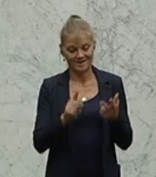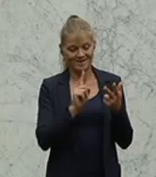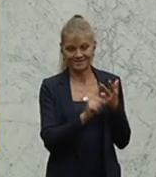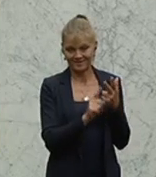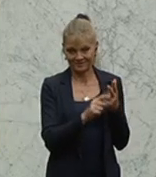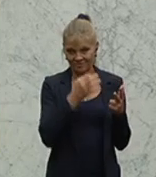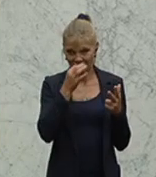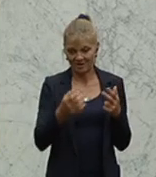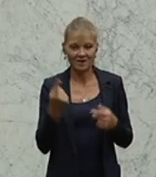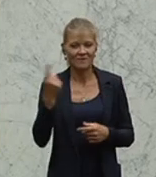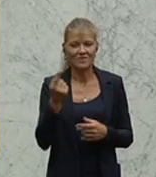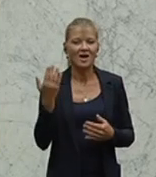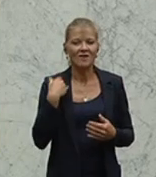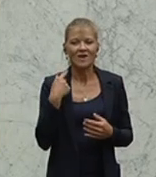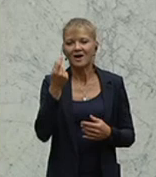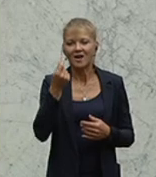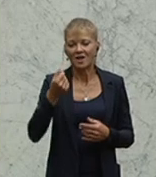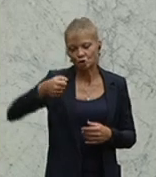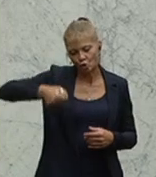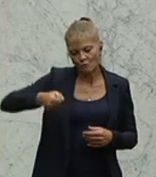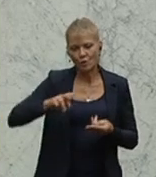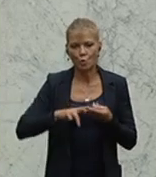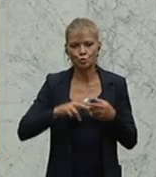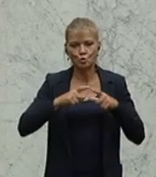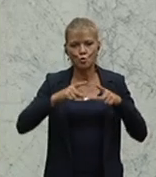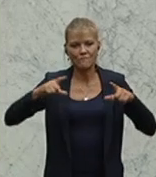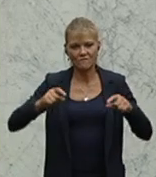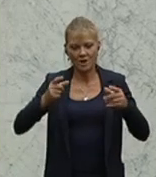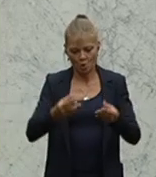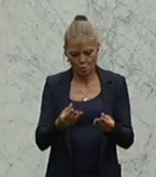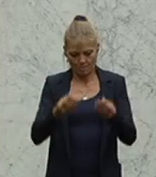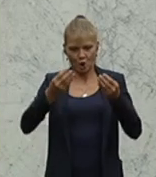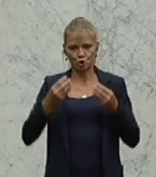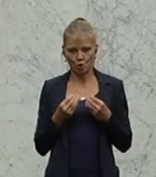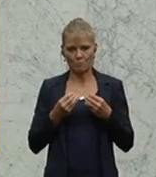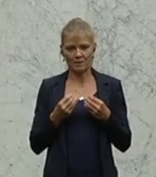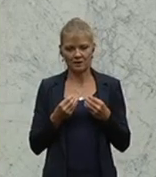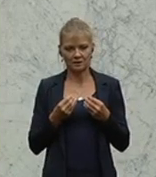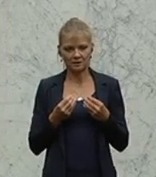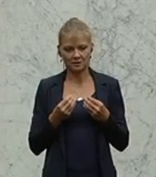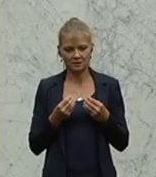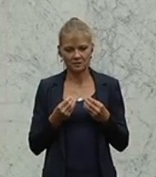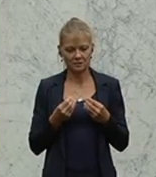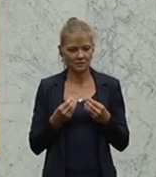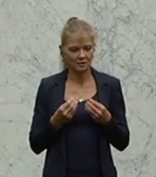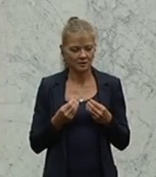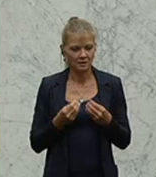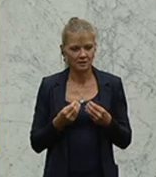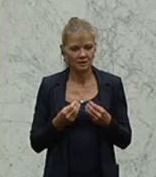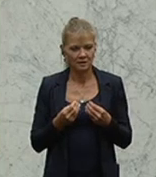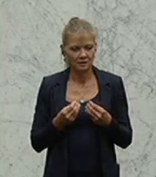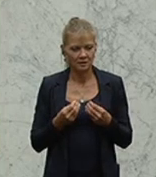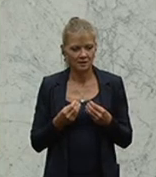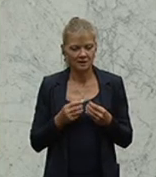Geldkoffer und Kuverts entgegengenommen, die Partei oder ihre Funktionäre hinter dem Rücken der Partei?